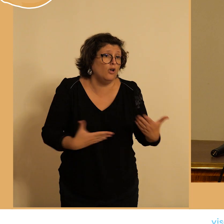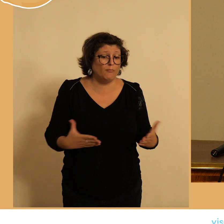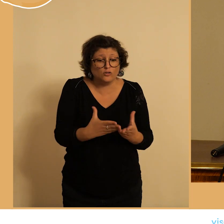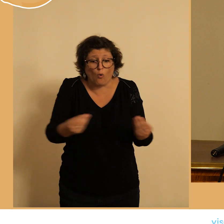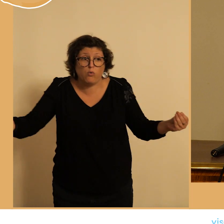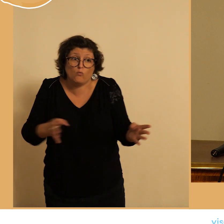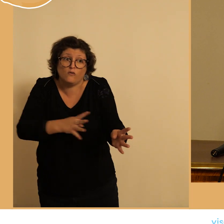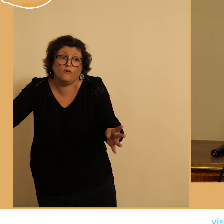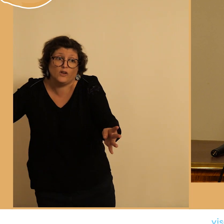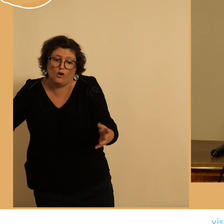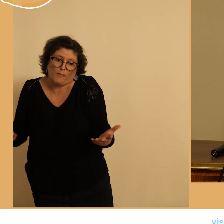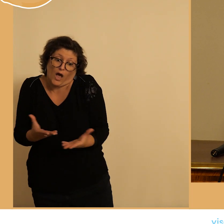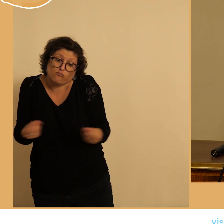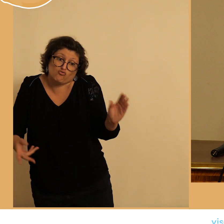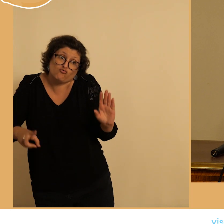merci Nassera